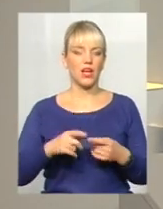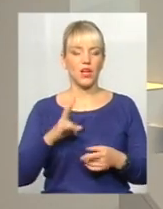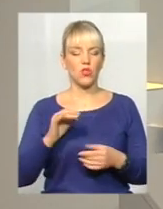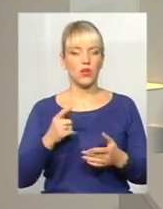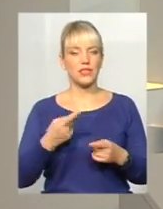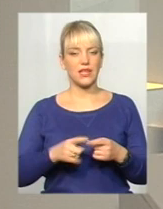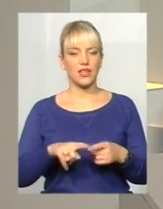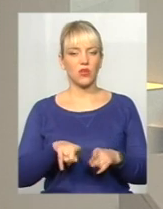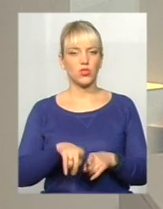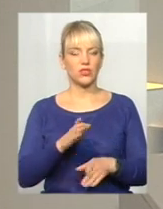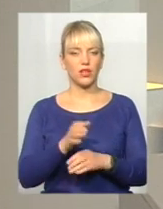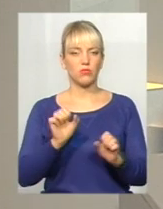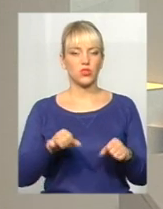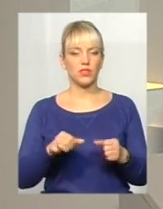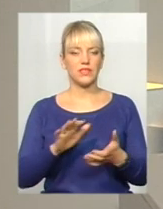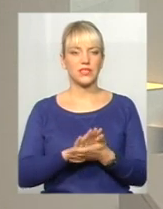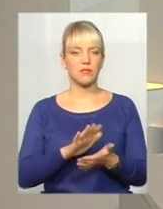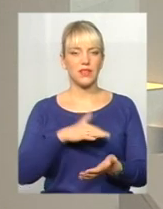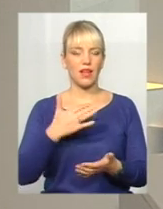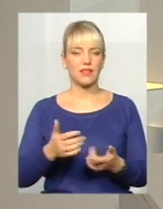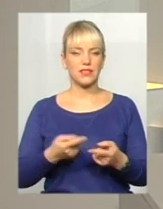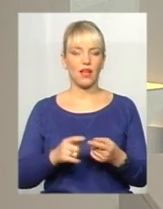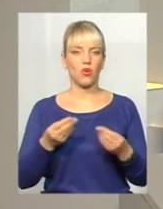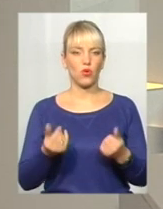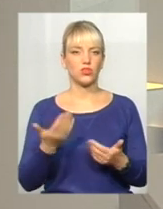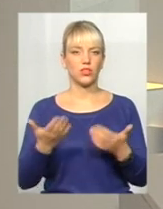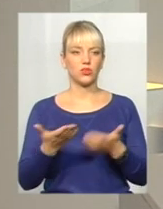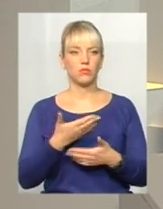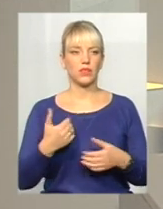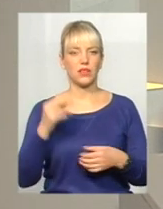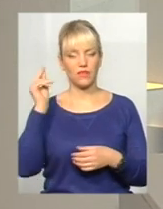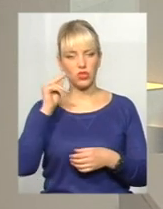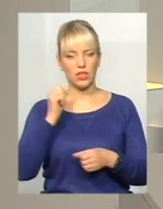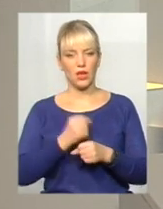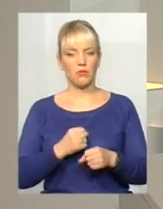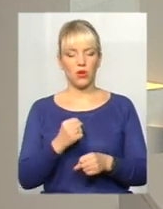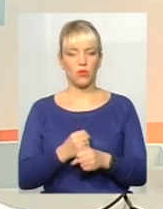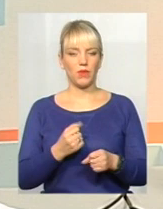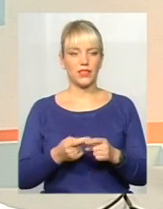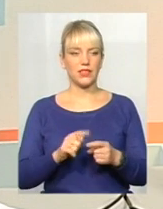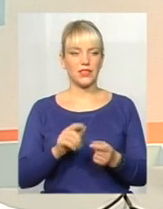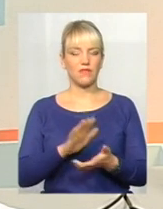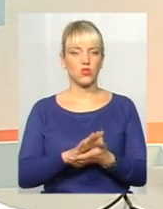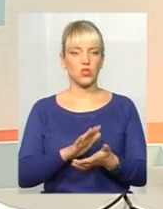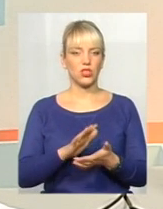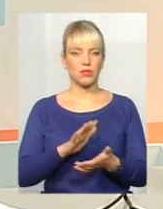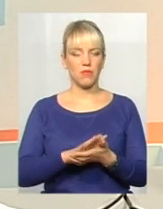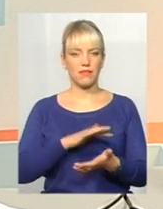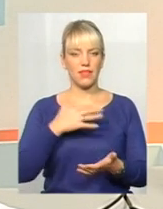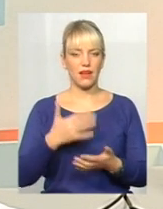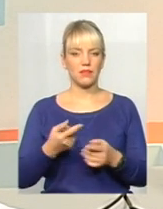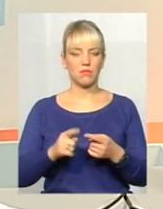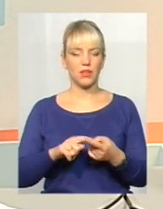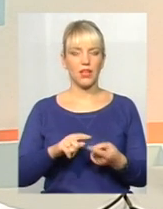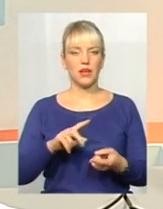і можливості. Тому що сміття – це гроші. І якщо ми навчимося переробити сміття, то ми акумулюємо цей ресурс